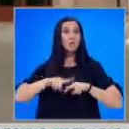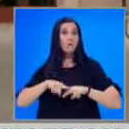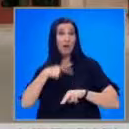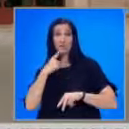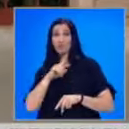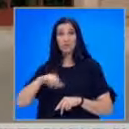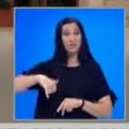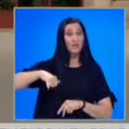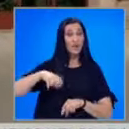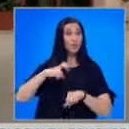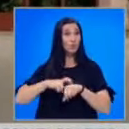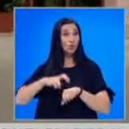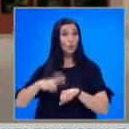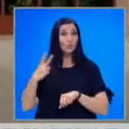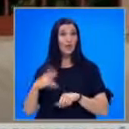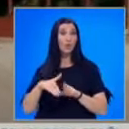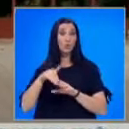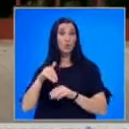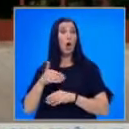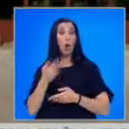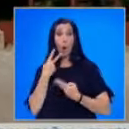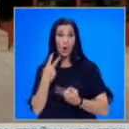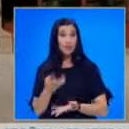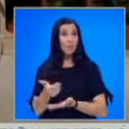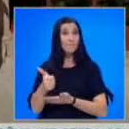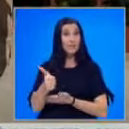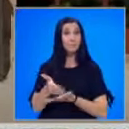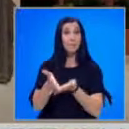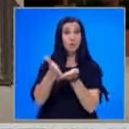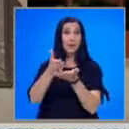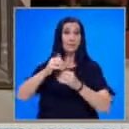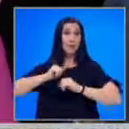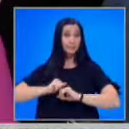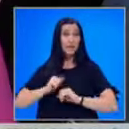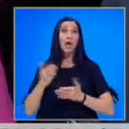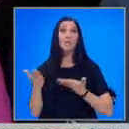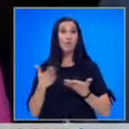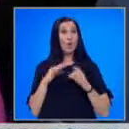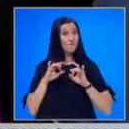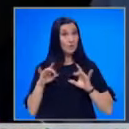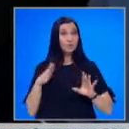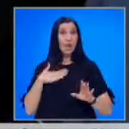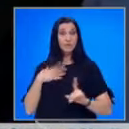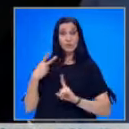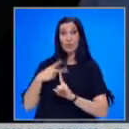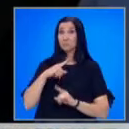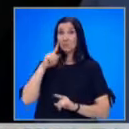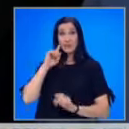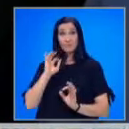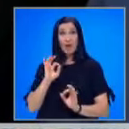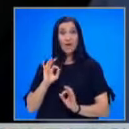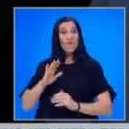званели от Дондуков 2, за да откаже БСП подкрепа на проекта кабинета, каквато информация се появи в медии. Не знам за такъв натис. Върху